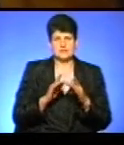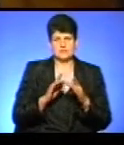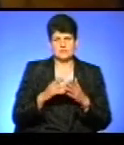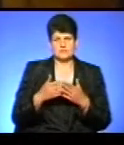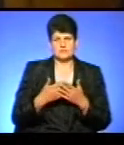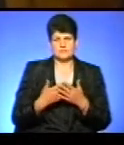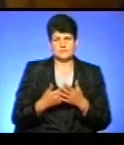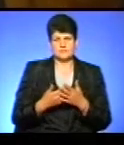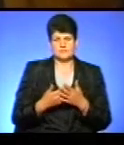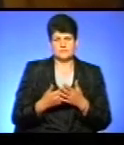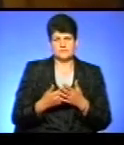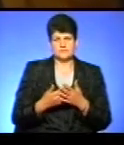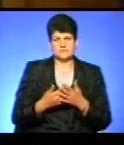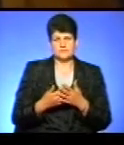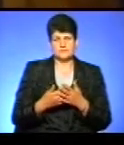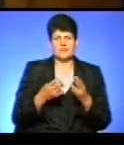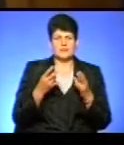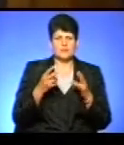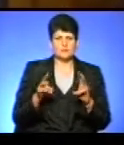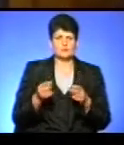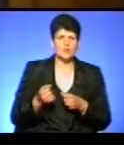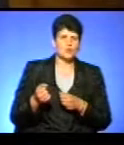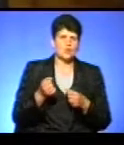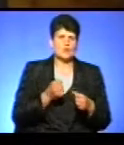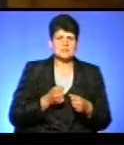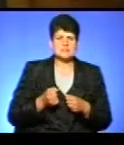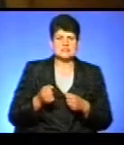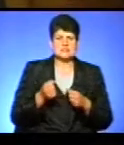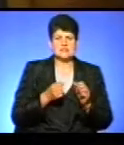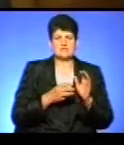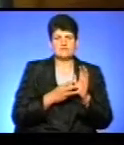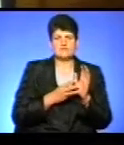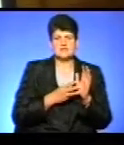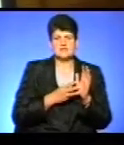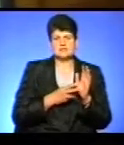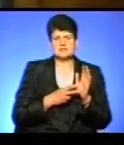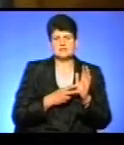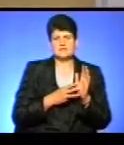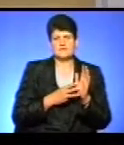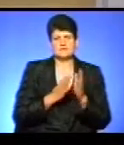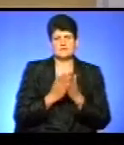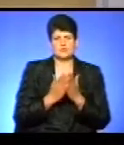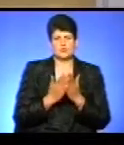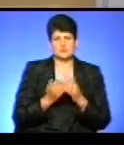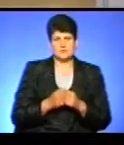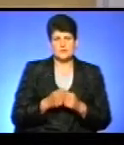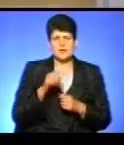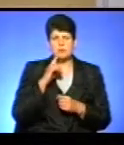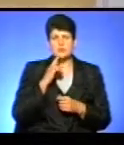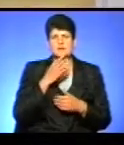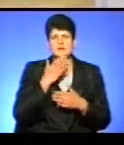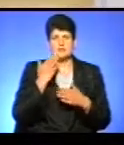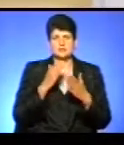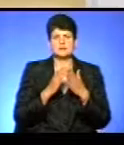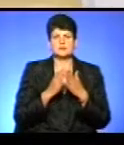варіантом, адже не потрібно носити з собою по сім, по вісім підручників. Поки не надійшов підручник з